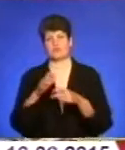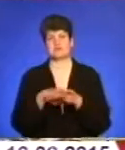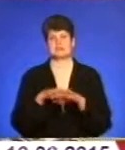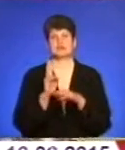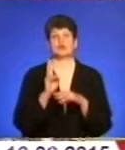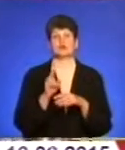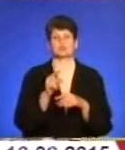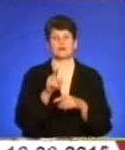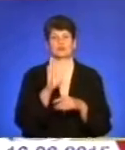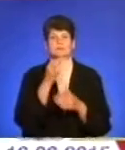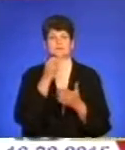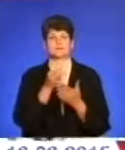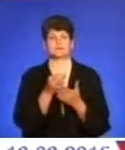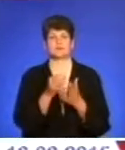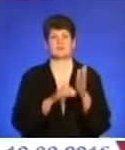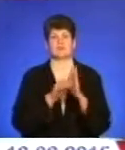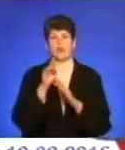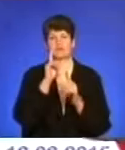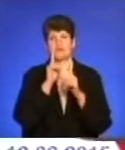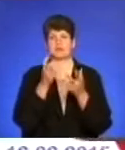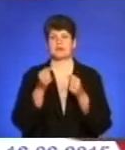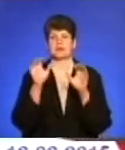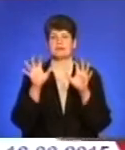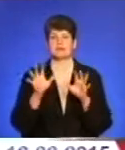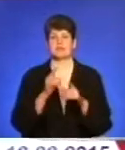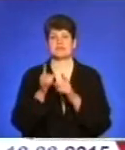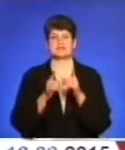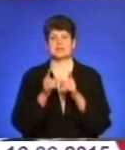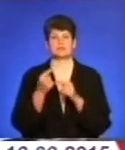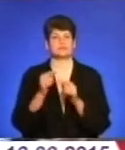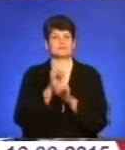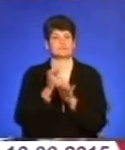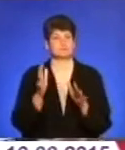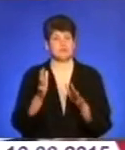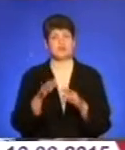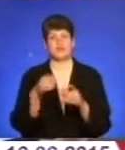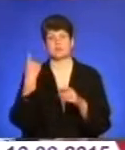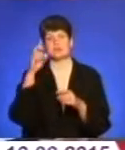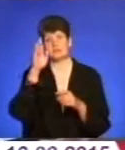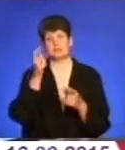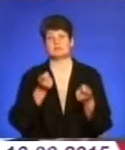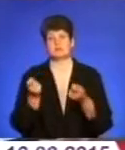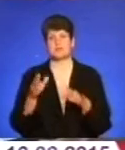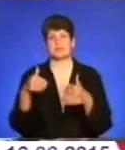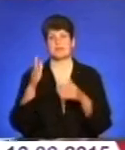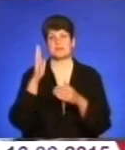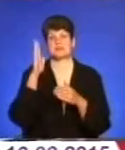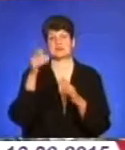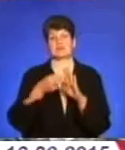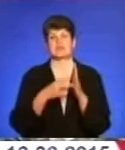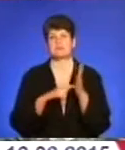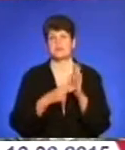за неї відповідає. Верховна Рада прийняла закон. Зміни не оборотні. Обласна державна адміністрація подала перспективний план.